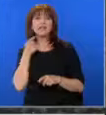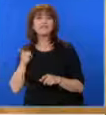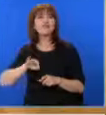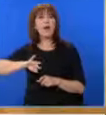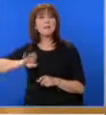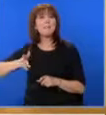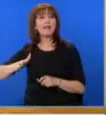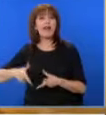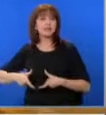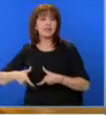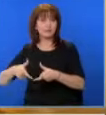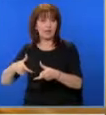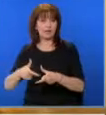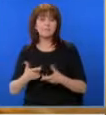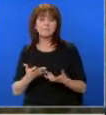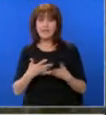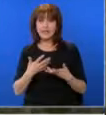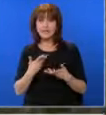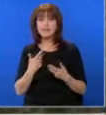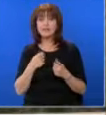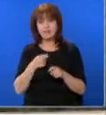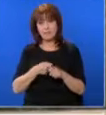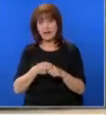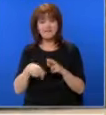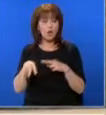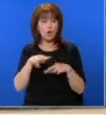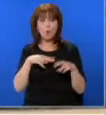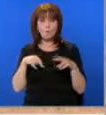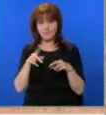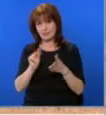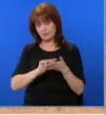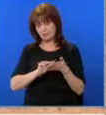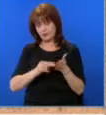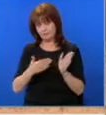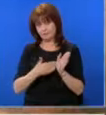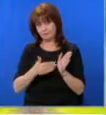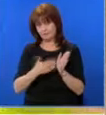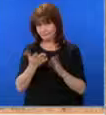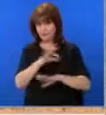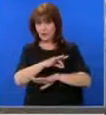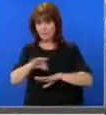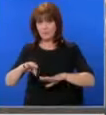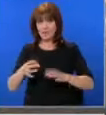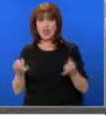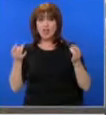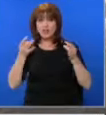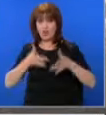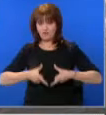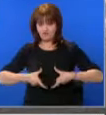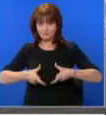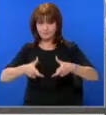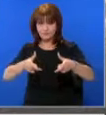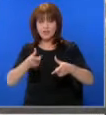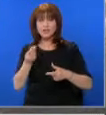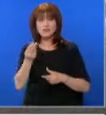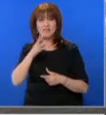Втората по големина коалиция иска създаването на комисия. Пише в мотивите, че проектът за изграждане на нов тръбопровод струва 3